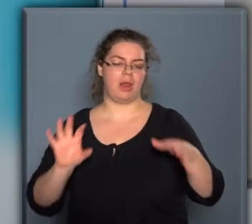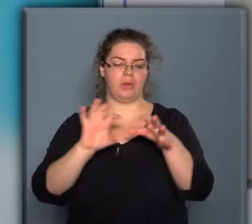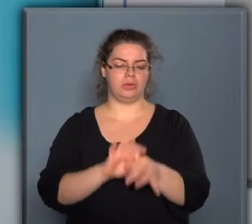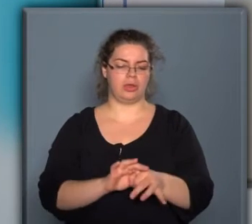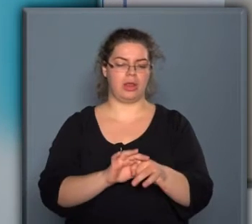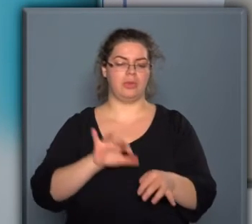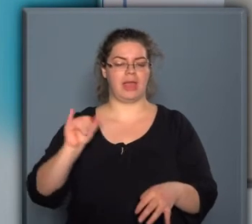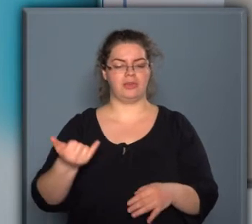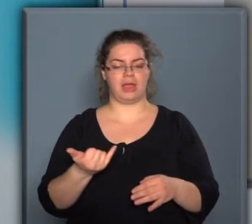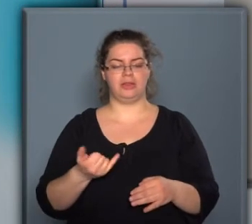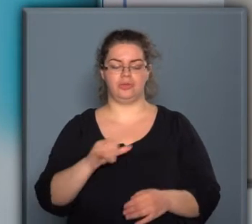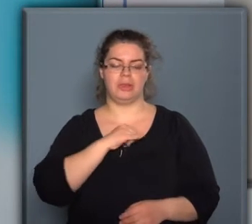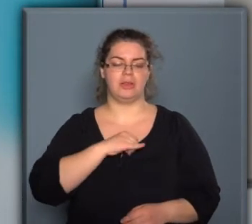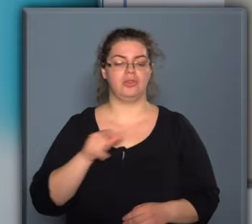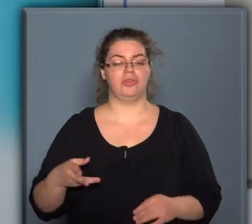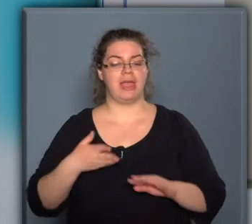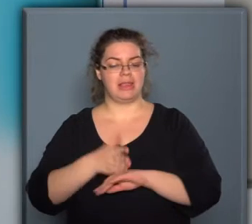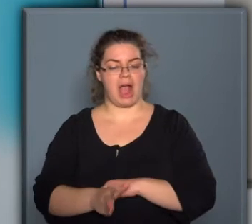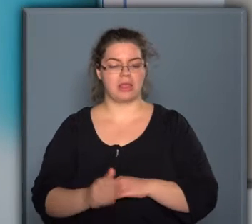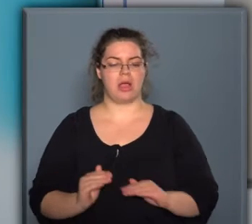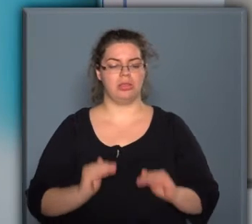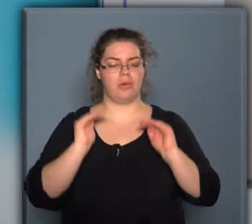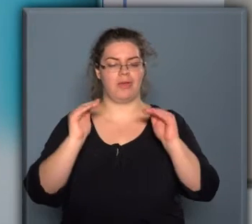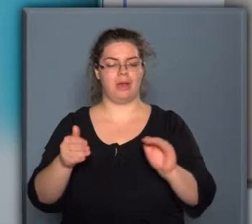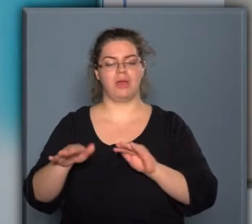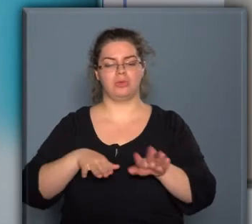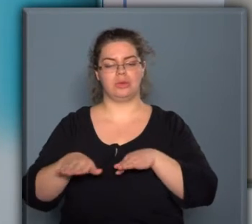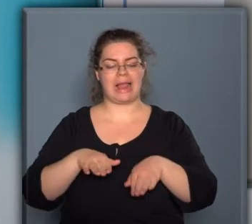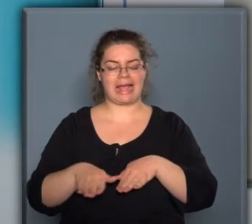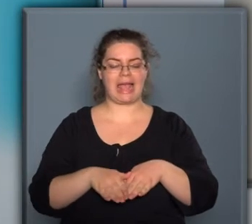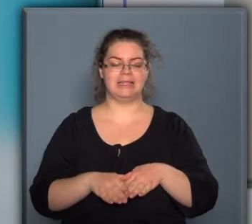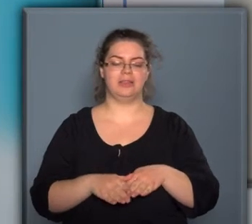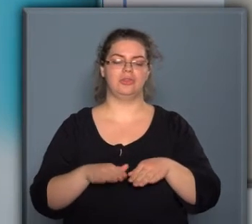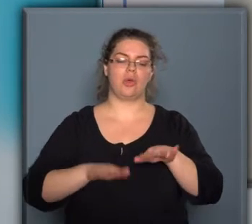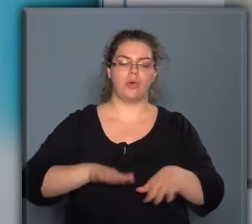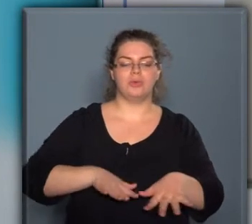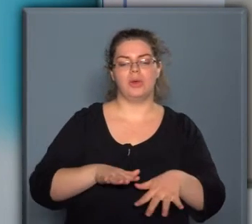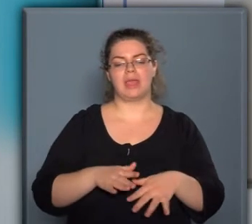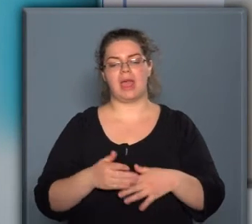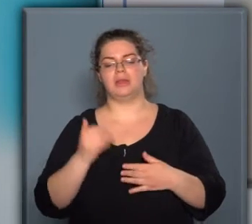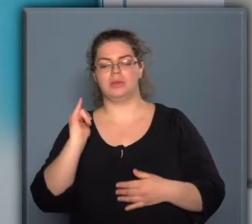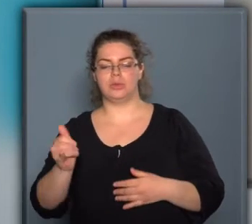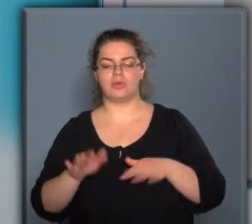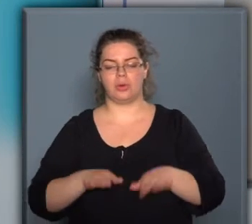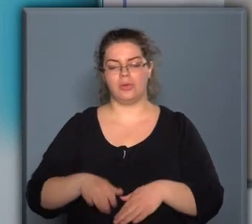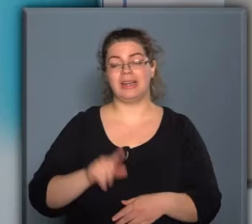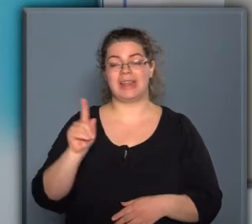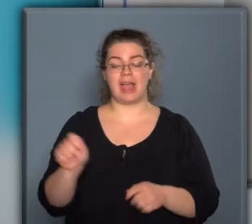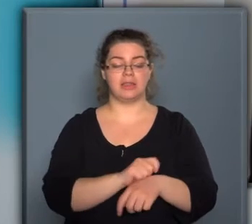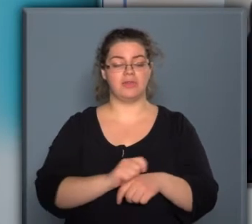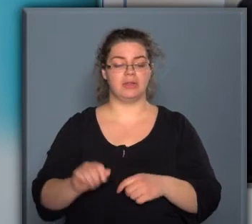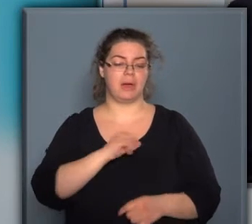csatlakozását biztosítják, és ezáltal növelve a közlekedés komfortját, az utasok komfortját, de